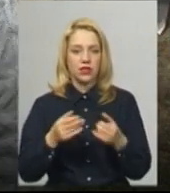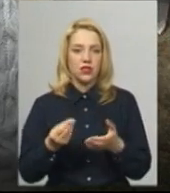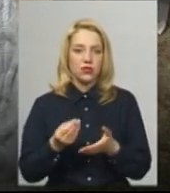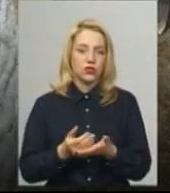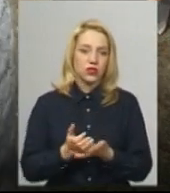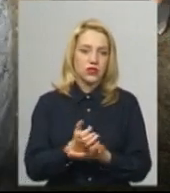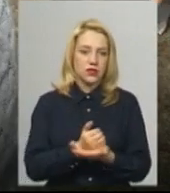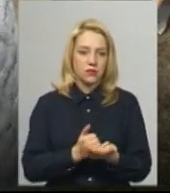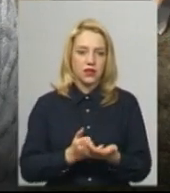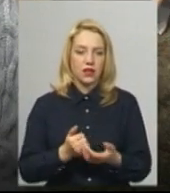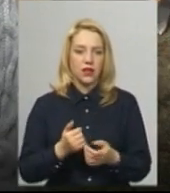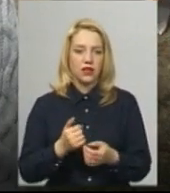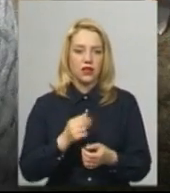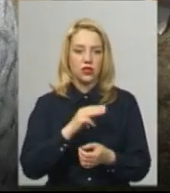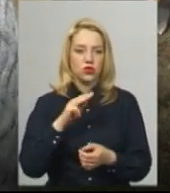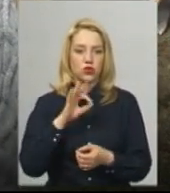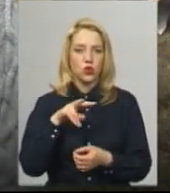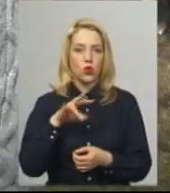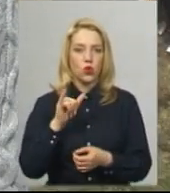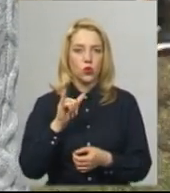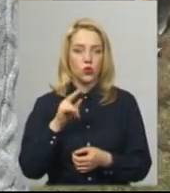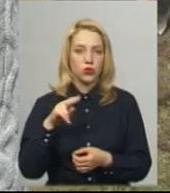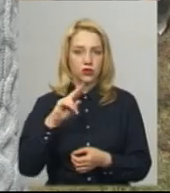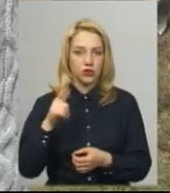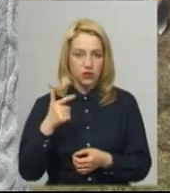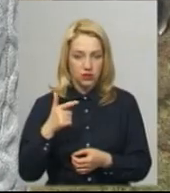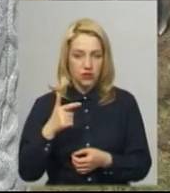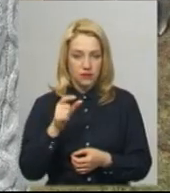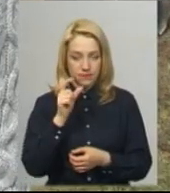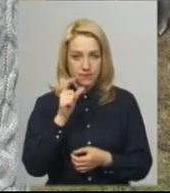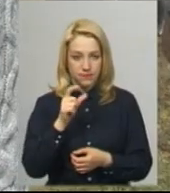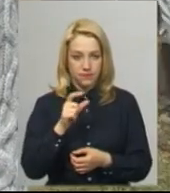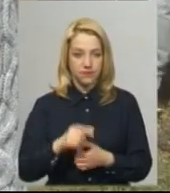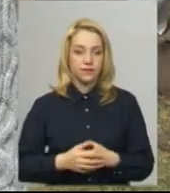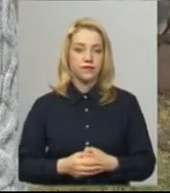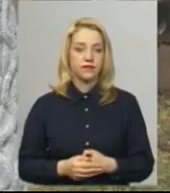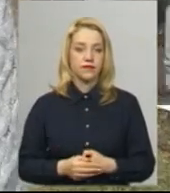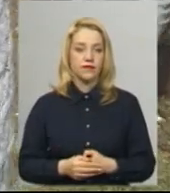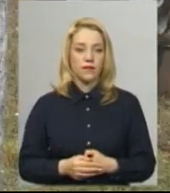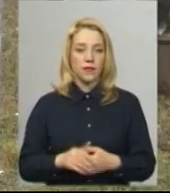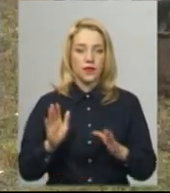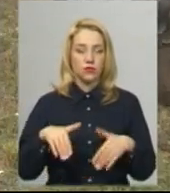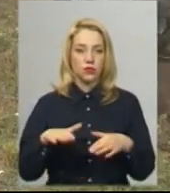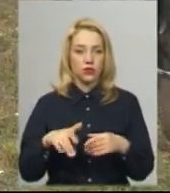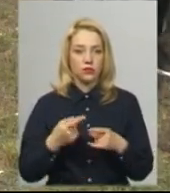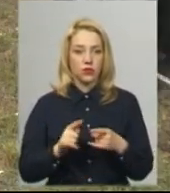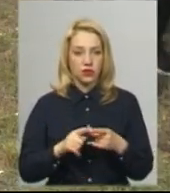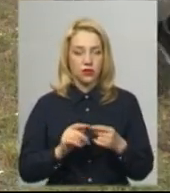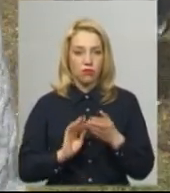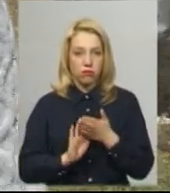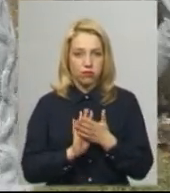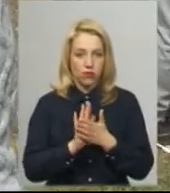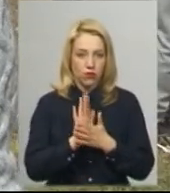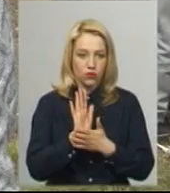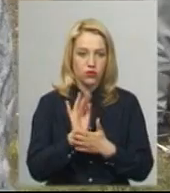Шевченка жолоді, потім ми їх пророщували